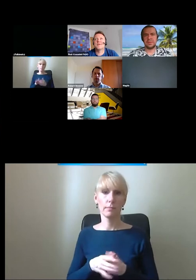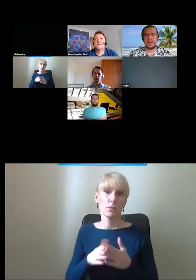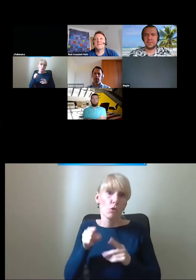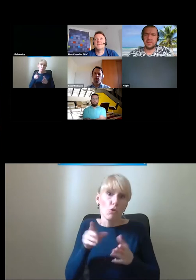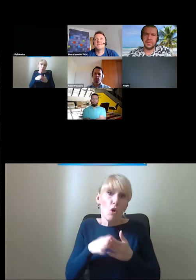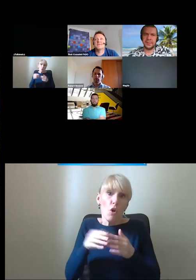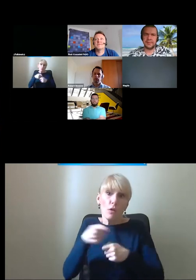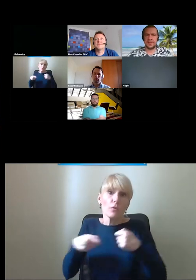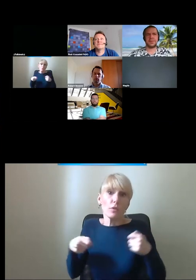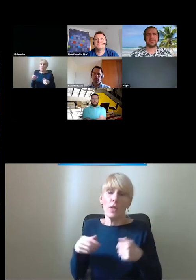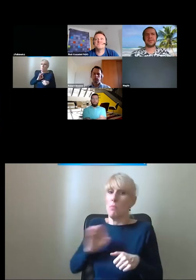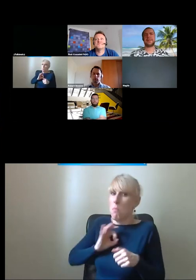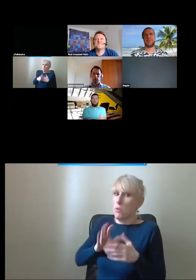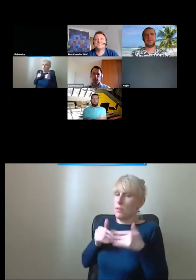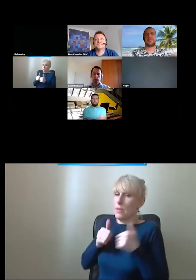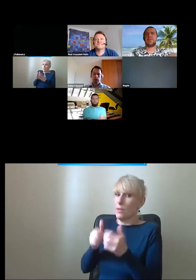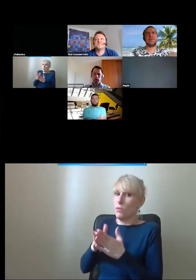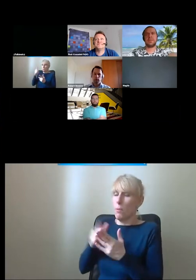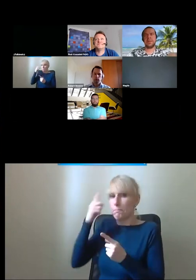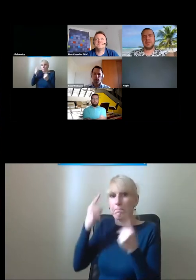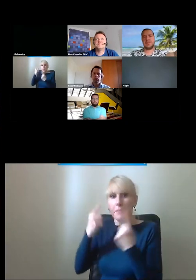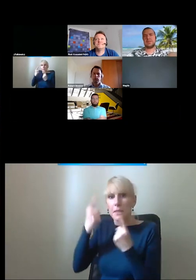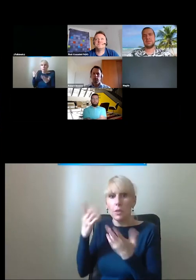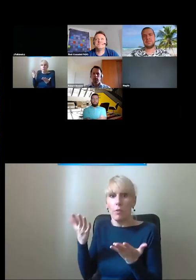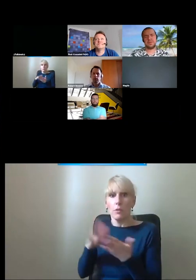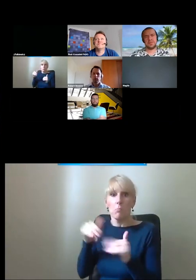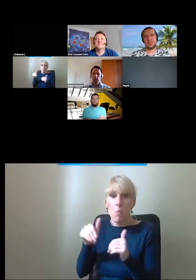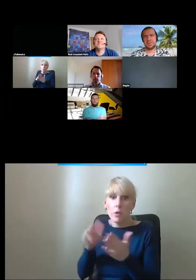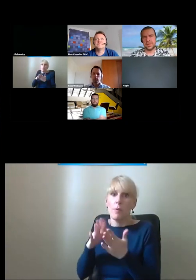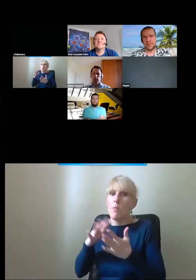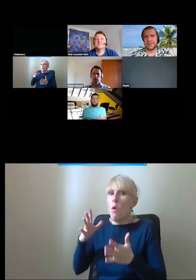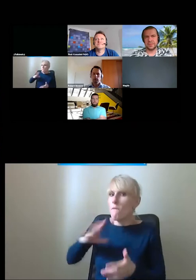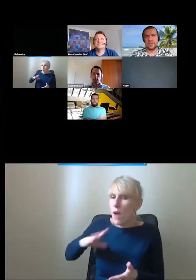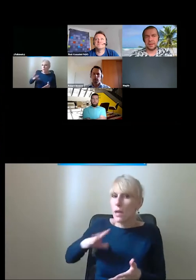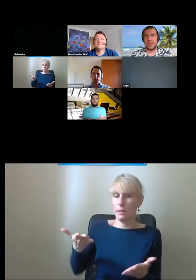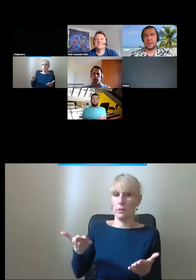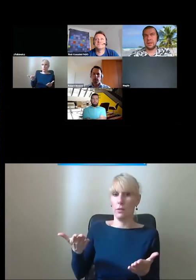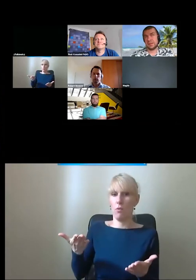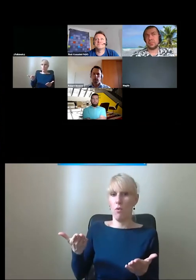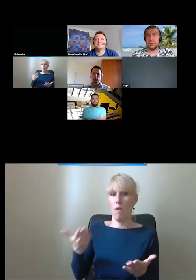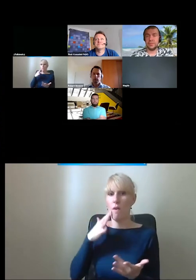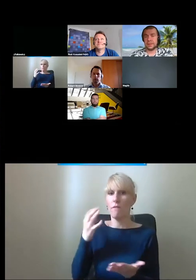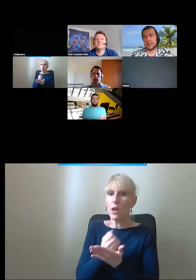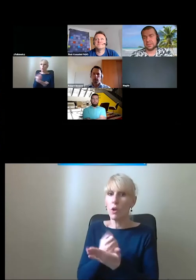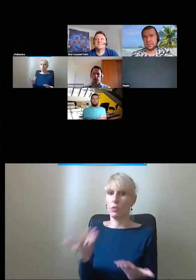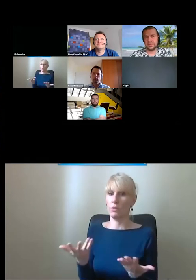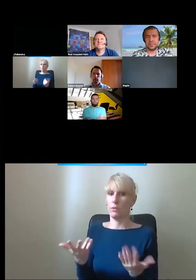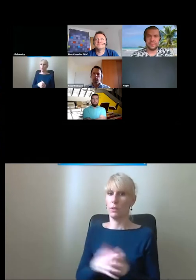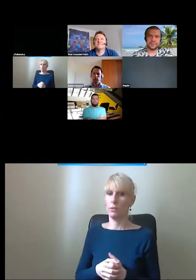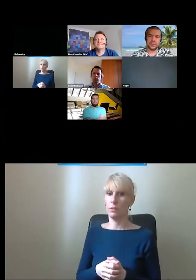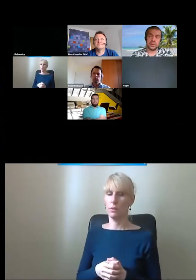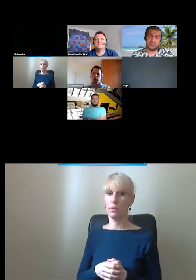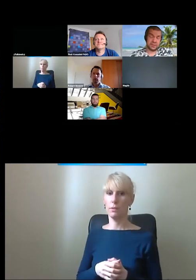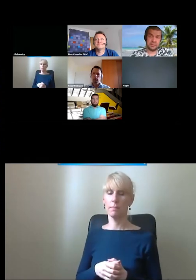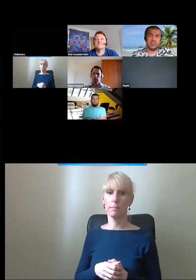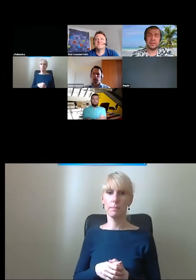rozwiązanie moim zdaniem należałoby się zastanowić, czy nie mogłoby być szerzej stosowane z punktu widzenia dostępności.